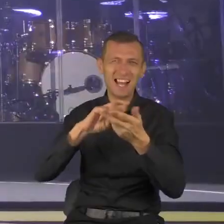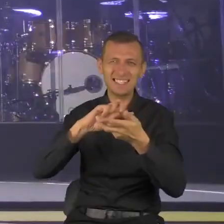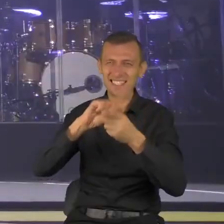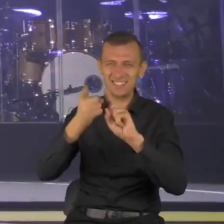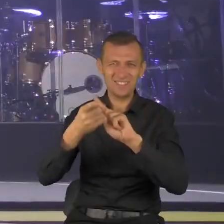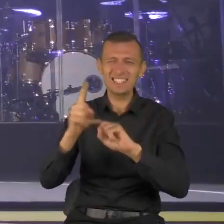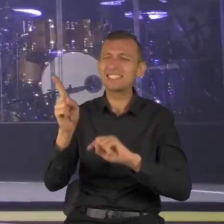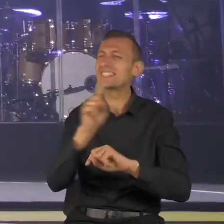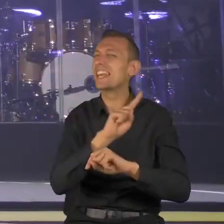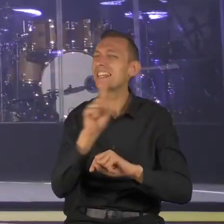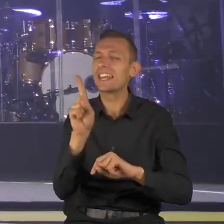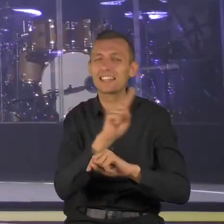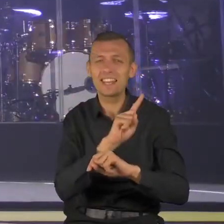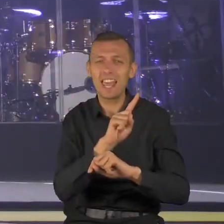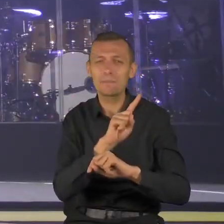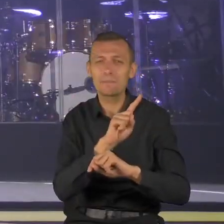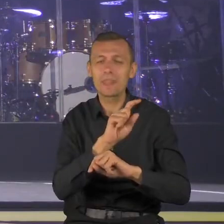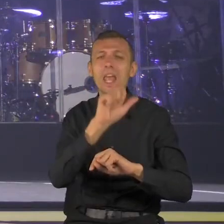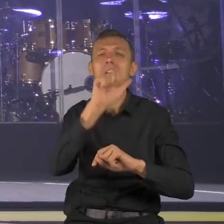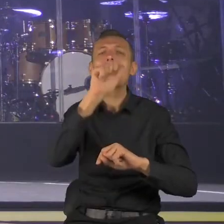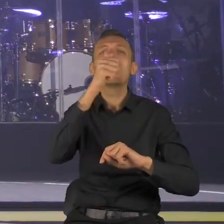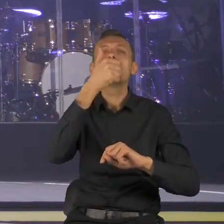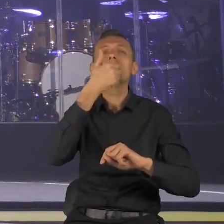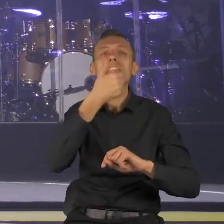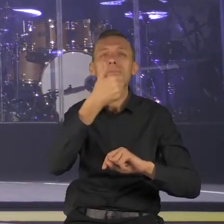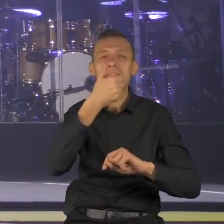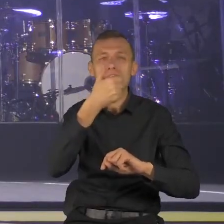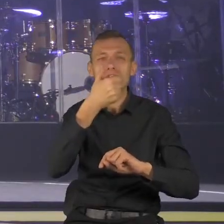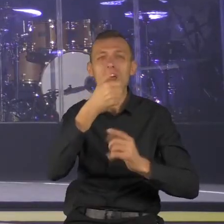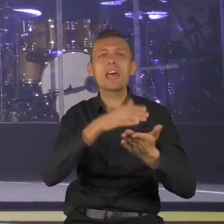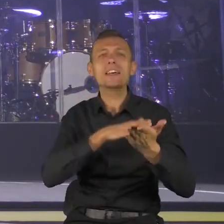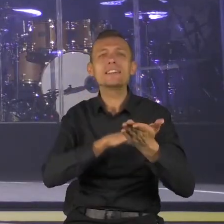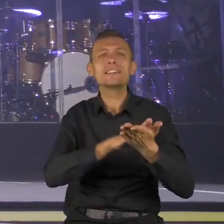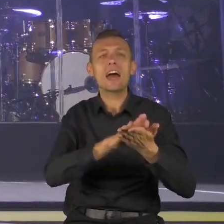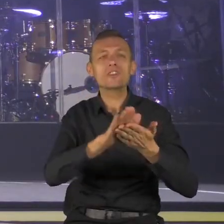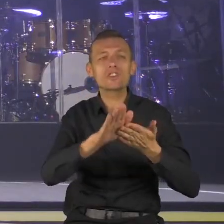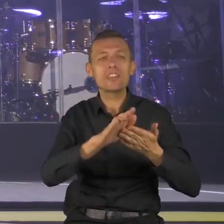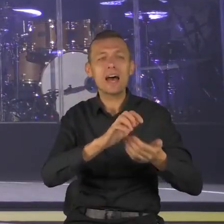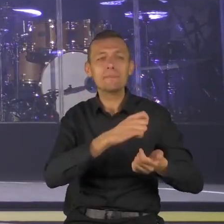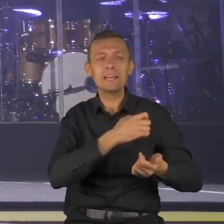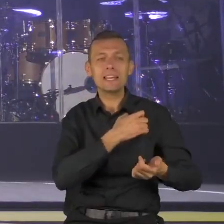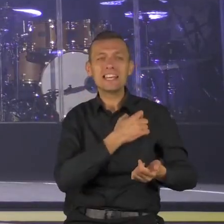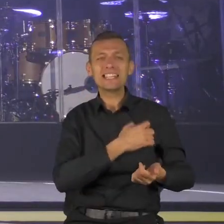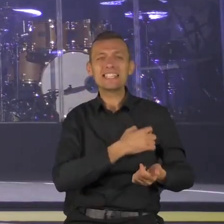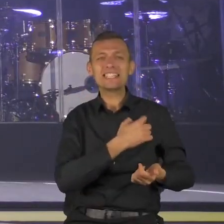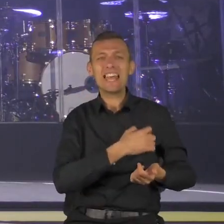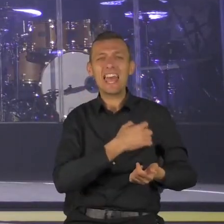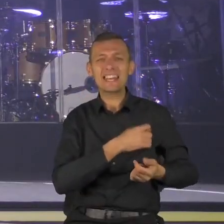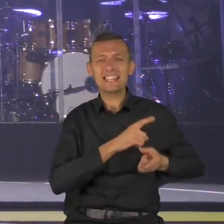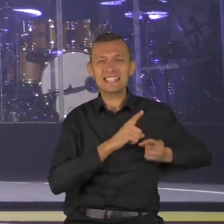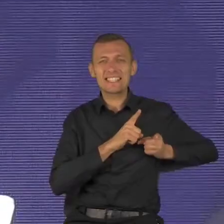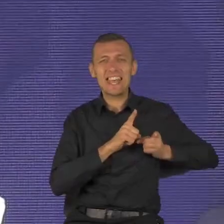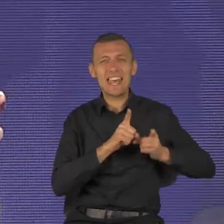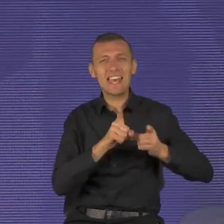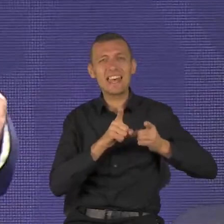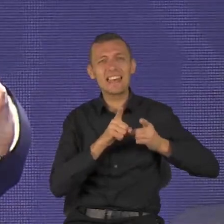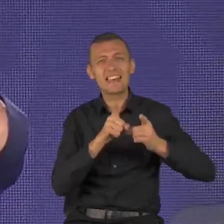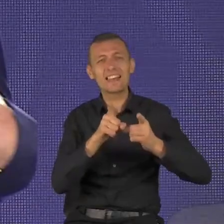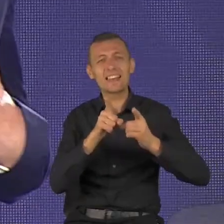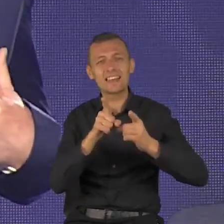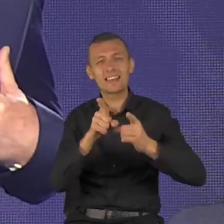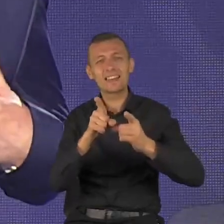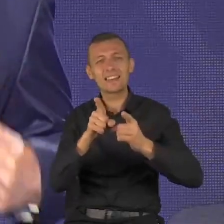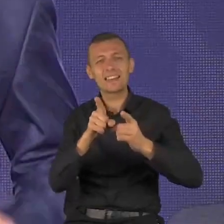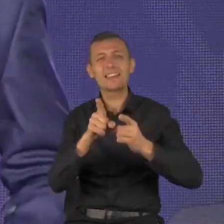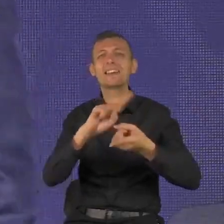nastawienia twojego serca. Słyszycie? To nie zmienia się od zmiany planów. To wszystko się zmienia